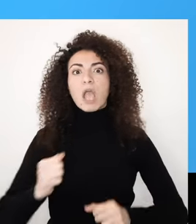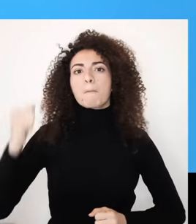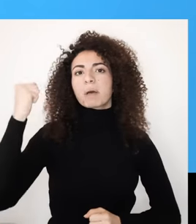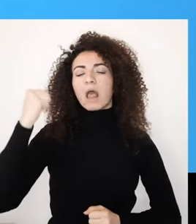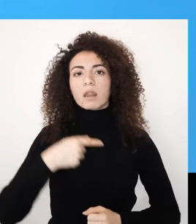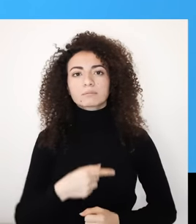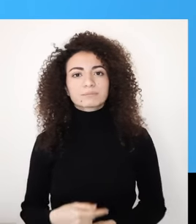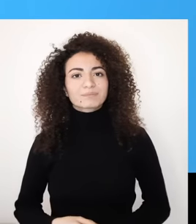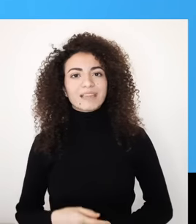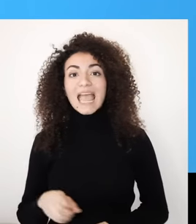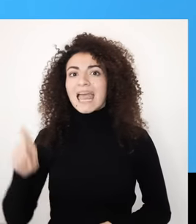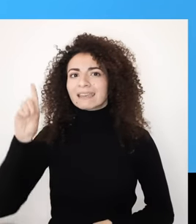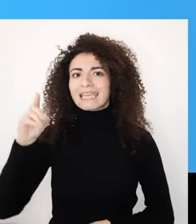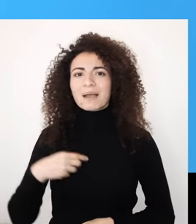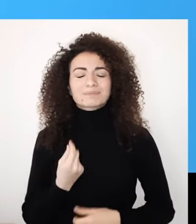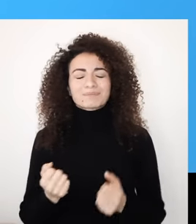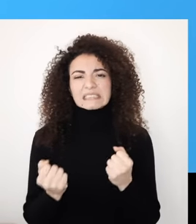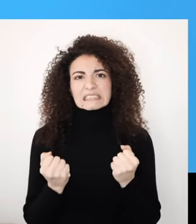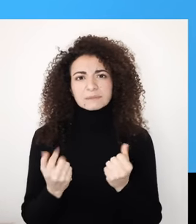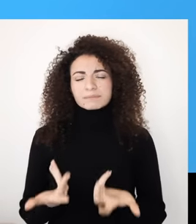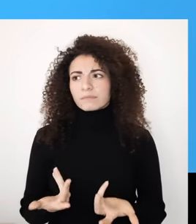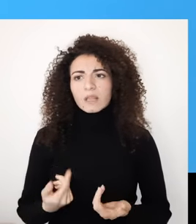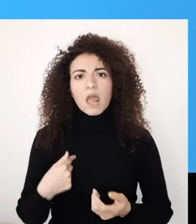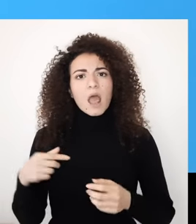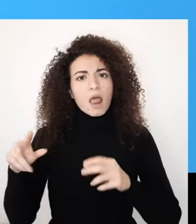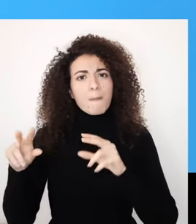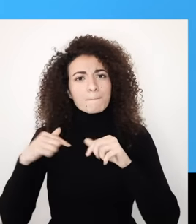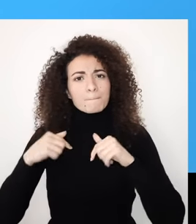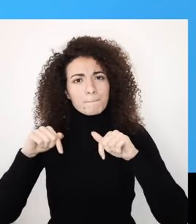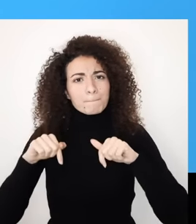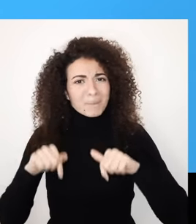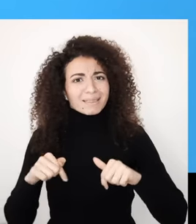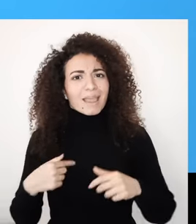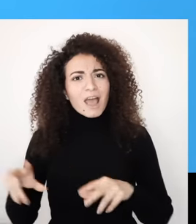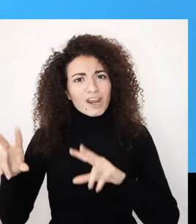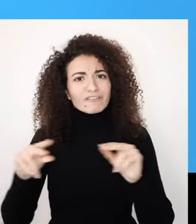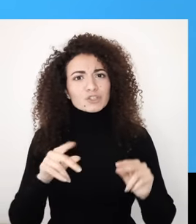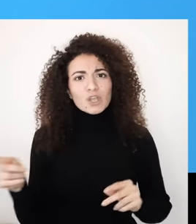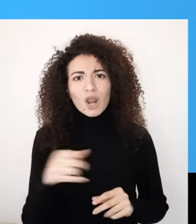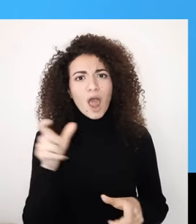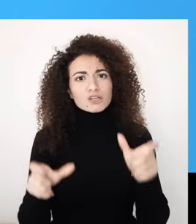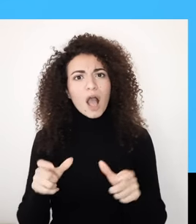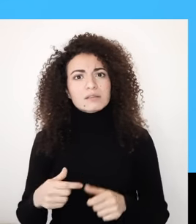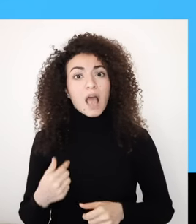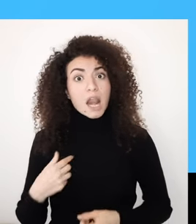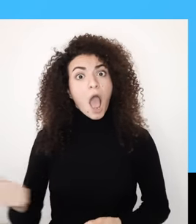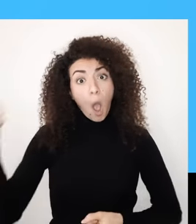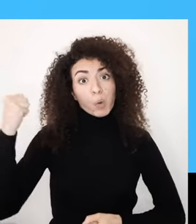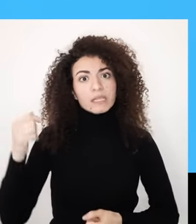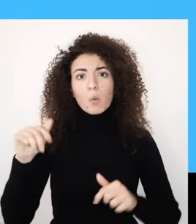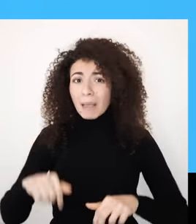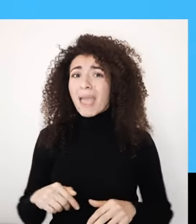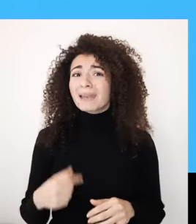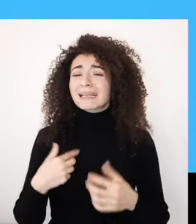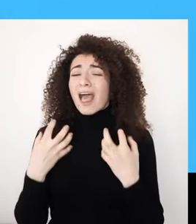شجعان وأبطال مثله كنت انزعج من دور البطولة يلي ما بيخلي رفقاتي ينظروا لي مثل البقية الآخرين فيني كون